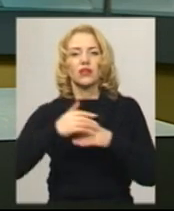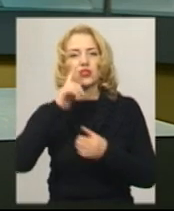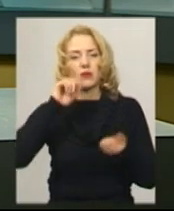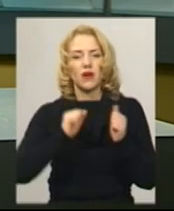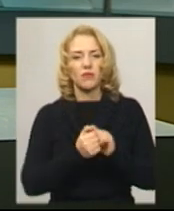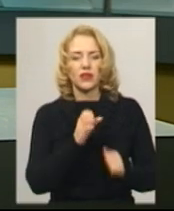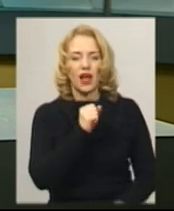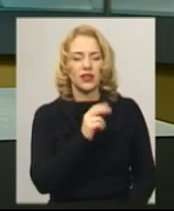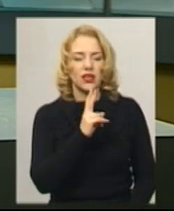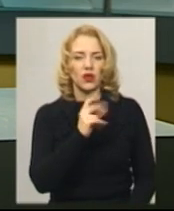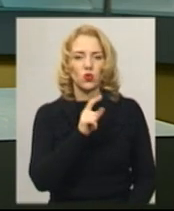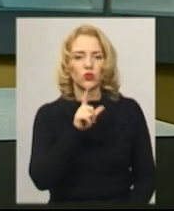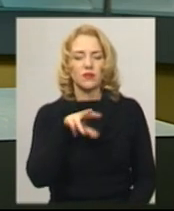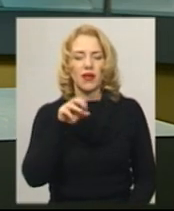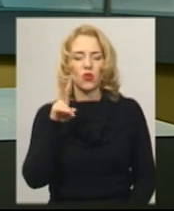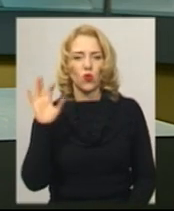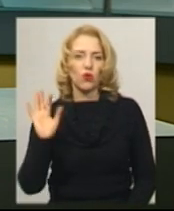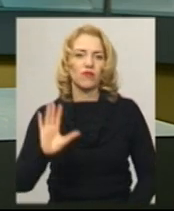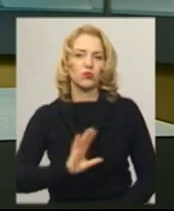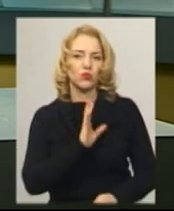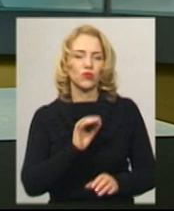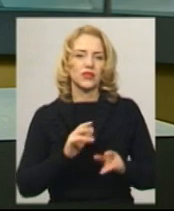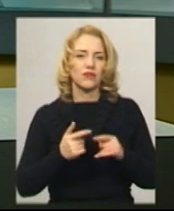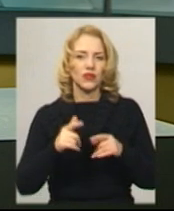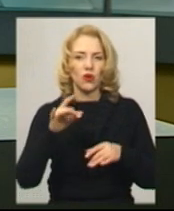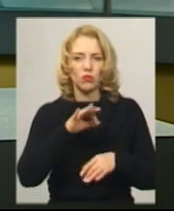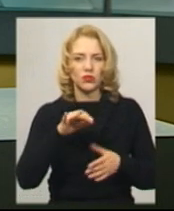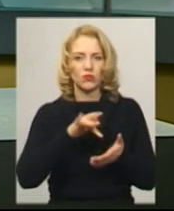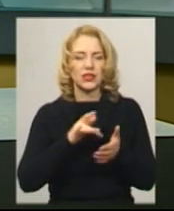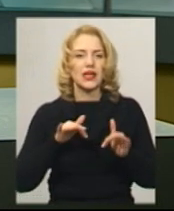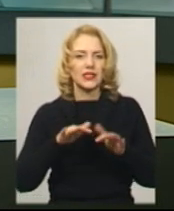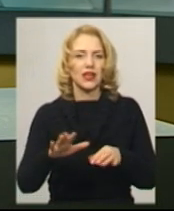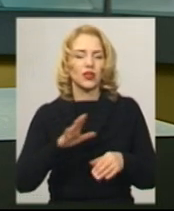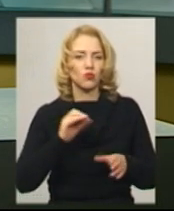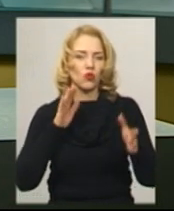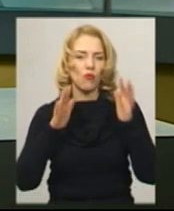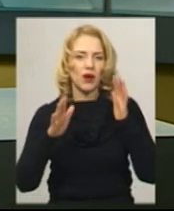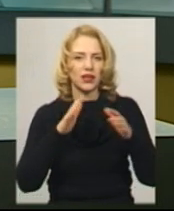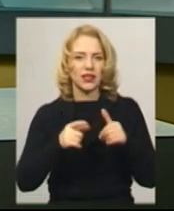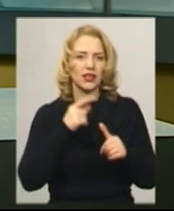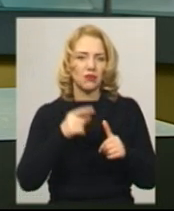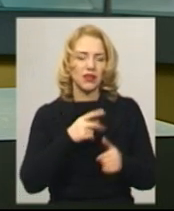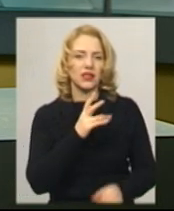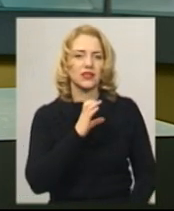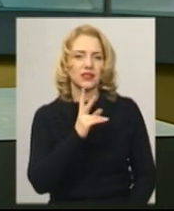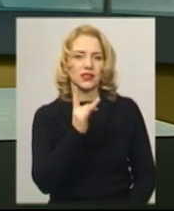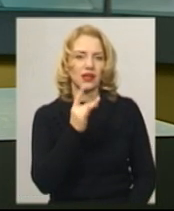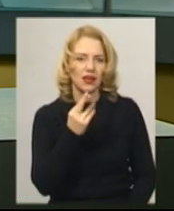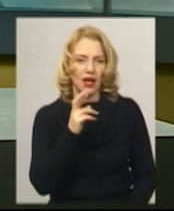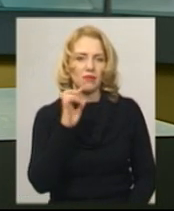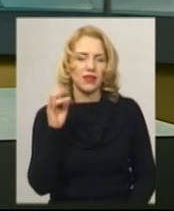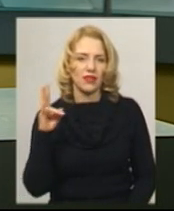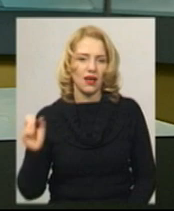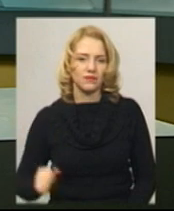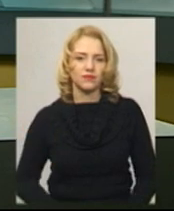'яті Андрія Кузьменка відбувся в обласному центрі. Захід відбувався в Хмельницькому сквері імені Кузьми Скрябіна. Більше дивіться в сюжеті